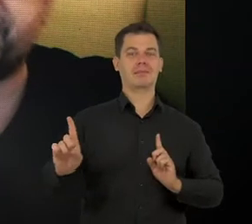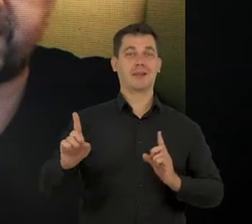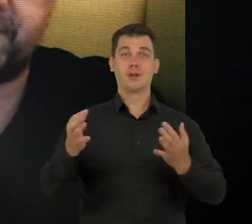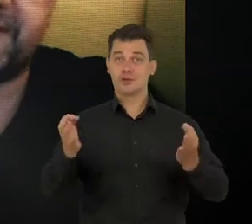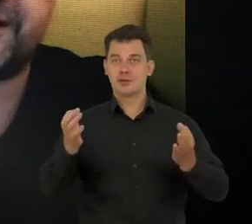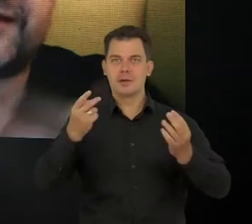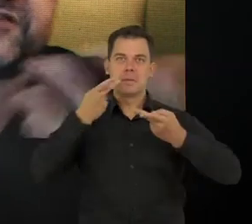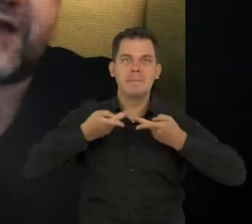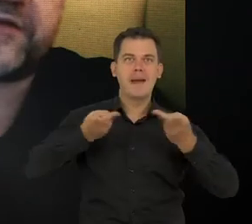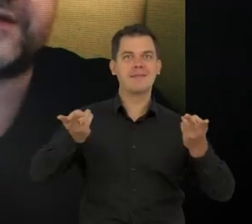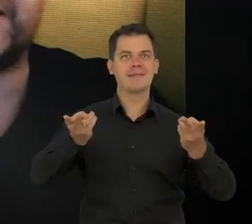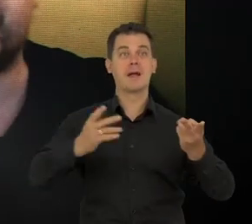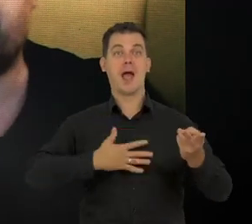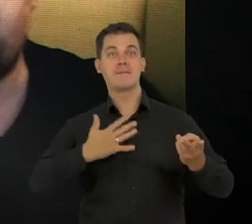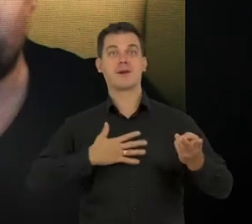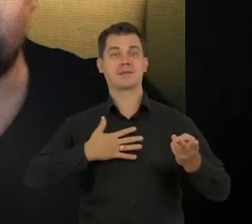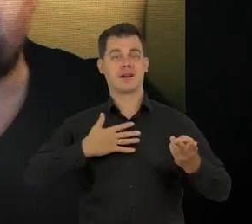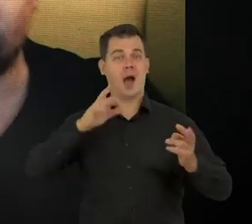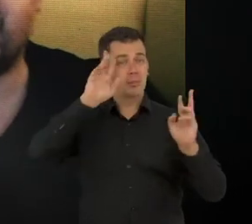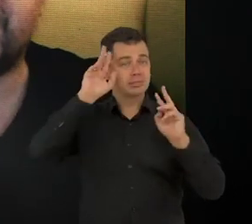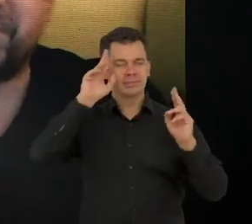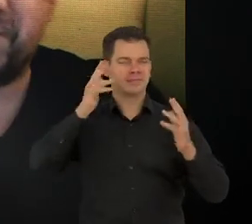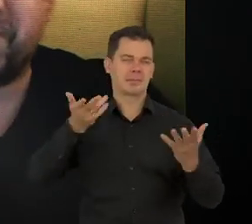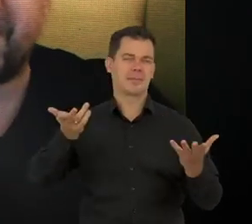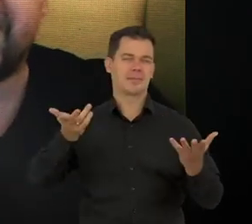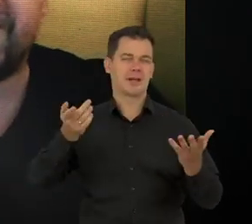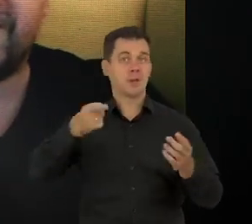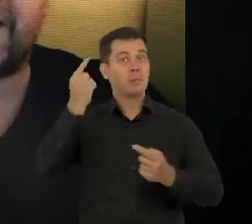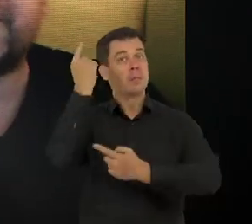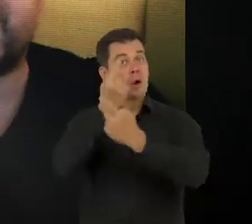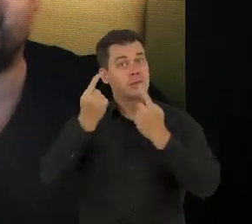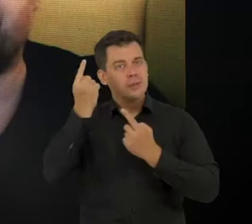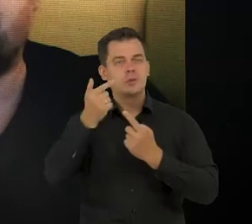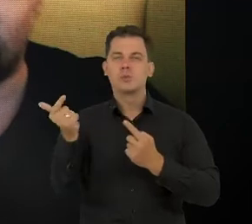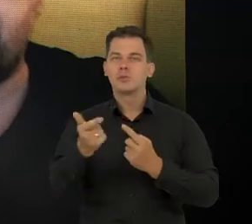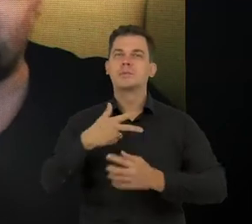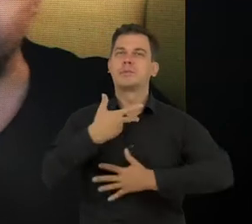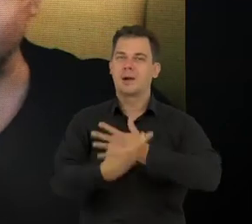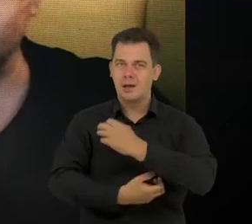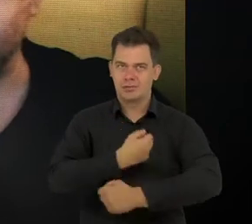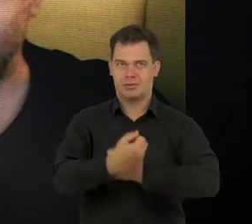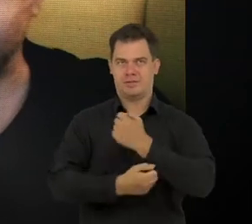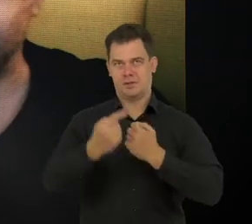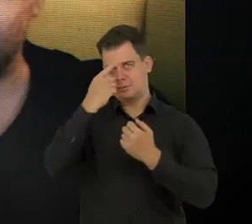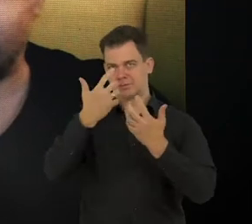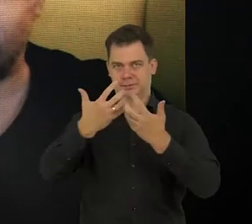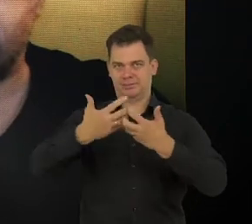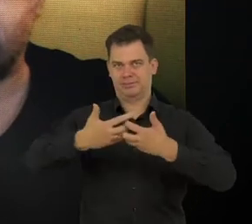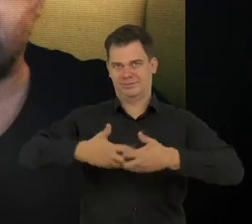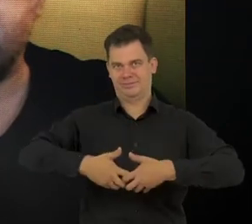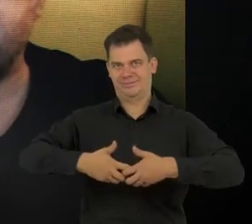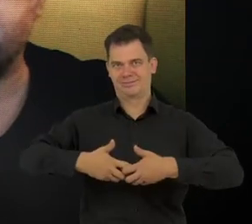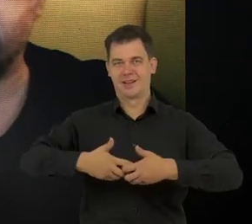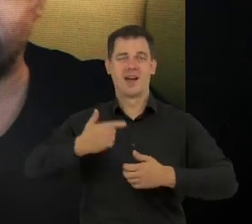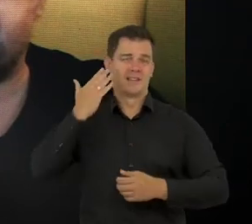dzisiejszy przekaz medialny jest raczej emocjonalny niż racjonalny. Myślenie racjonalne wymaga wysiłku, a wiadomo, że wysiłek